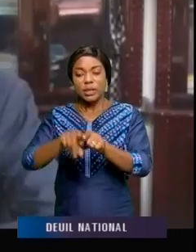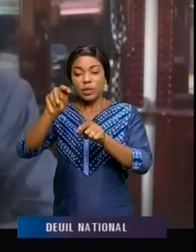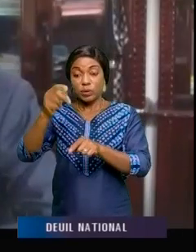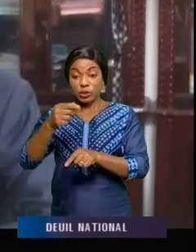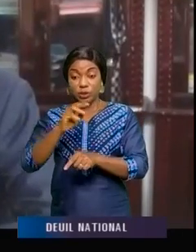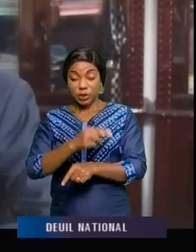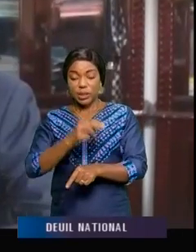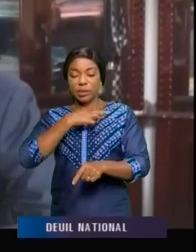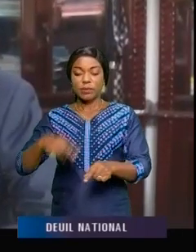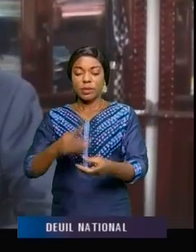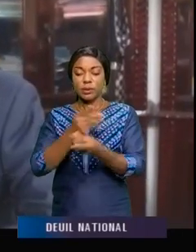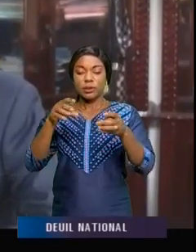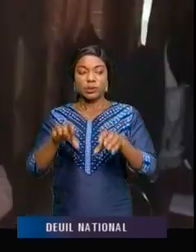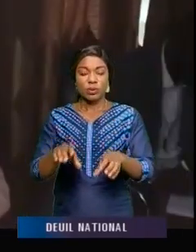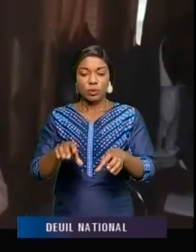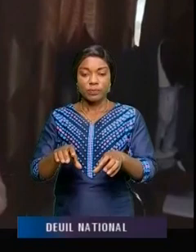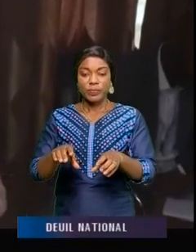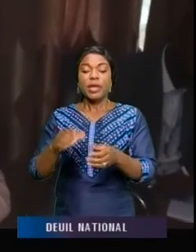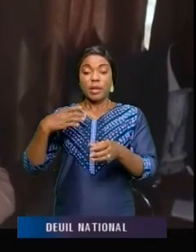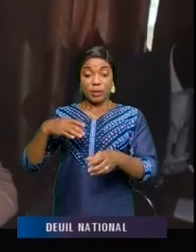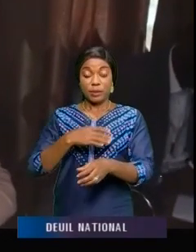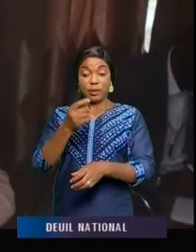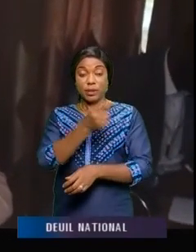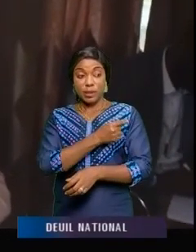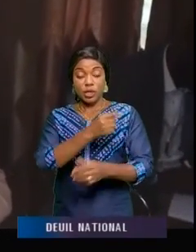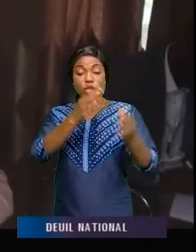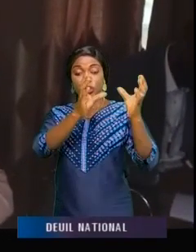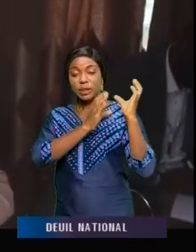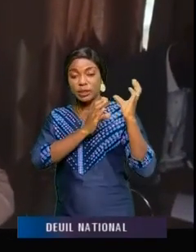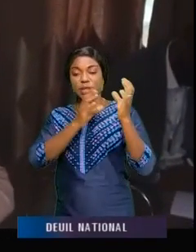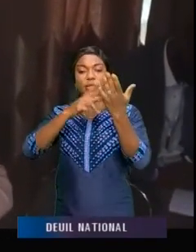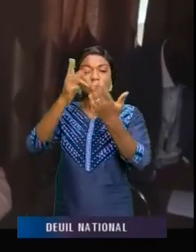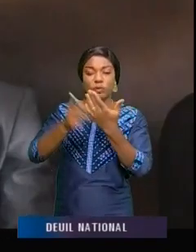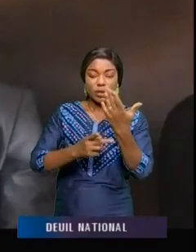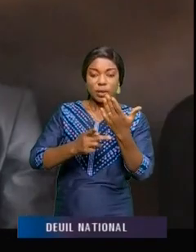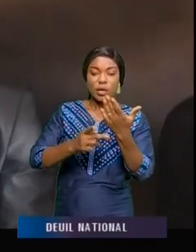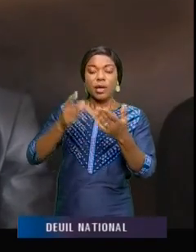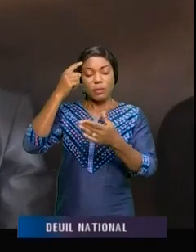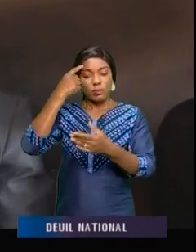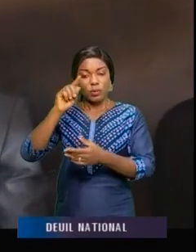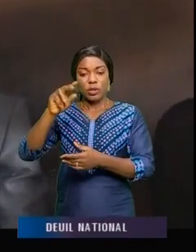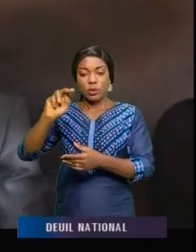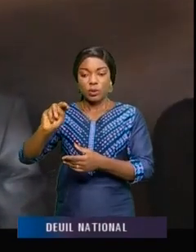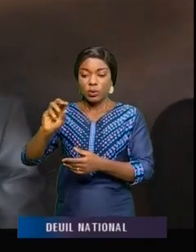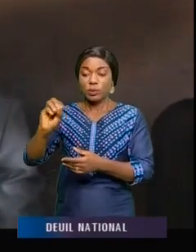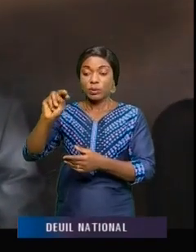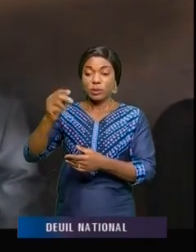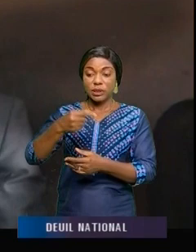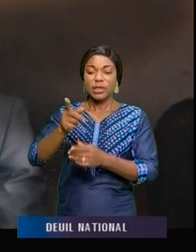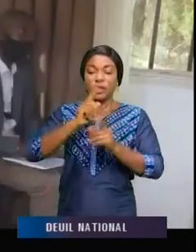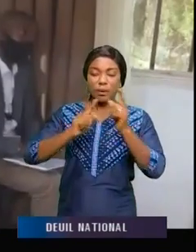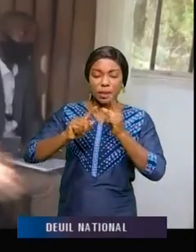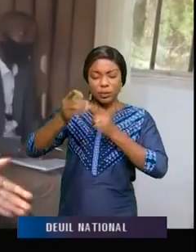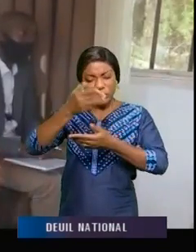démocratique du Congo. Madame Nafisa Ramazani, la chargée de programme au centre de Women of Africa, revient sur l'essentiel de leur